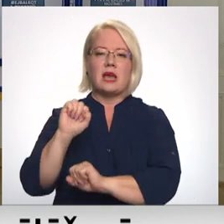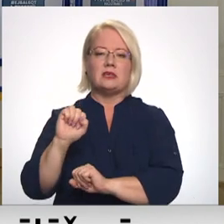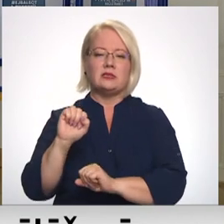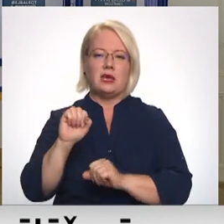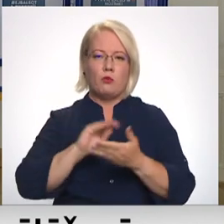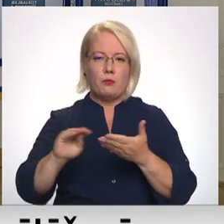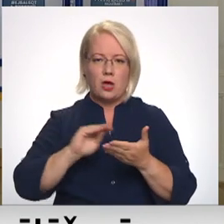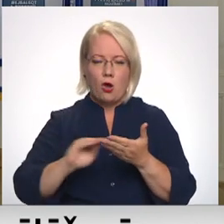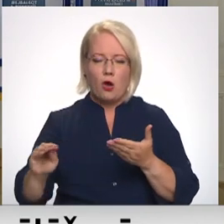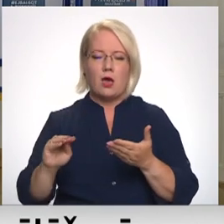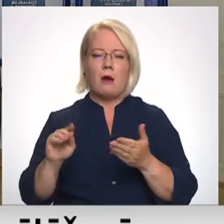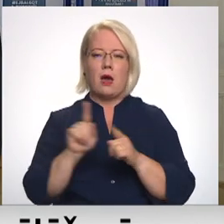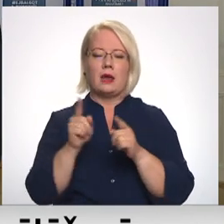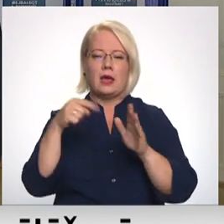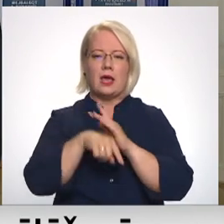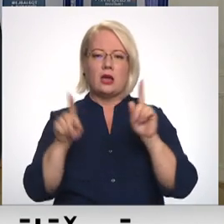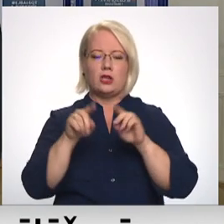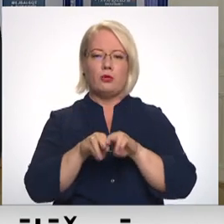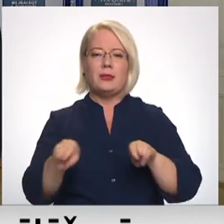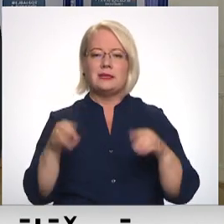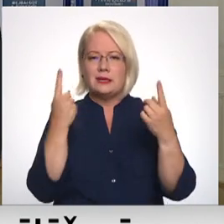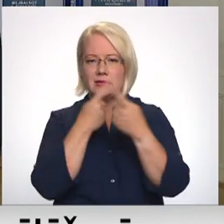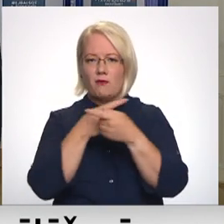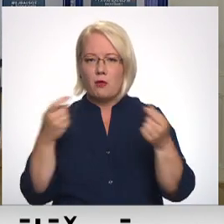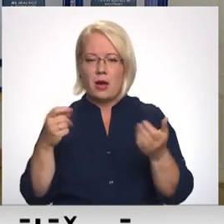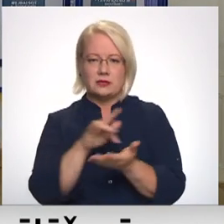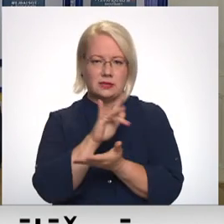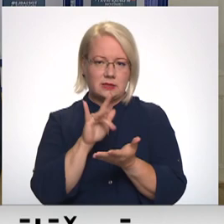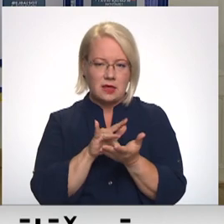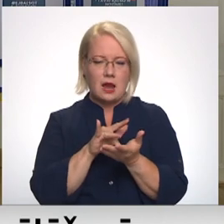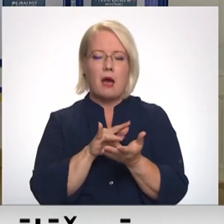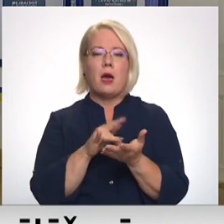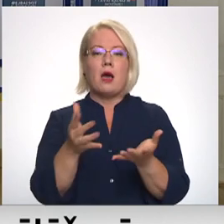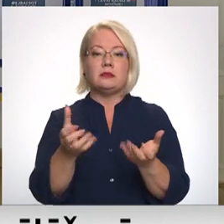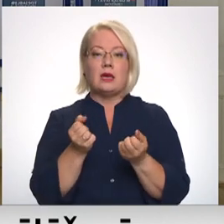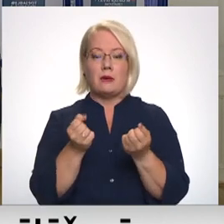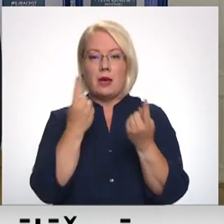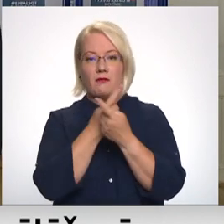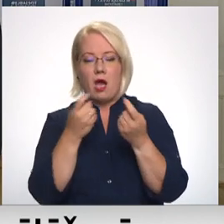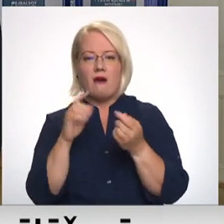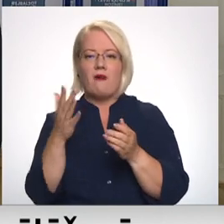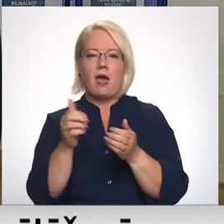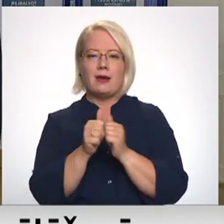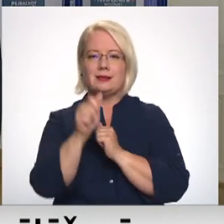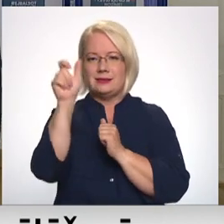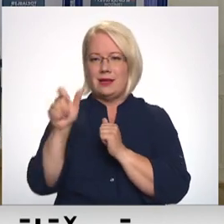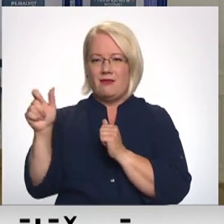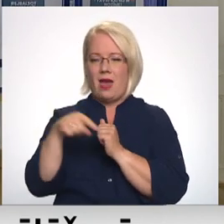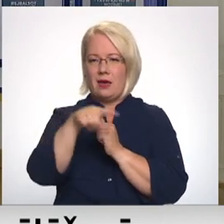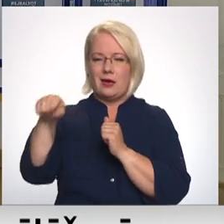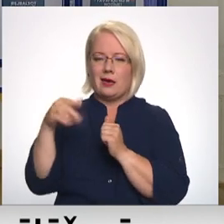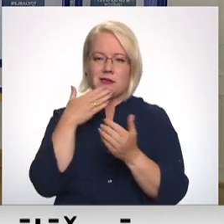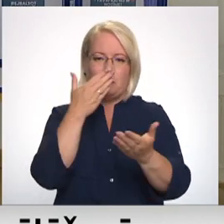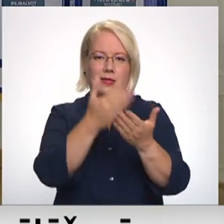un iešļietu ministrijas informācijas centram. Saņemsim šo informāciju par to, vai kandidātu, kur ir pieteikšies,